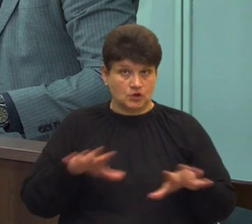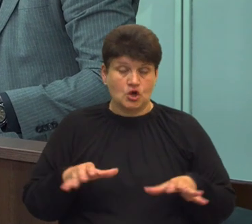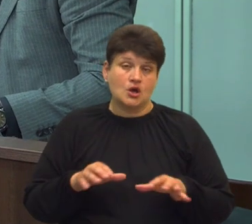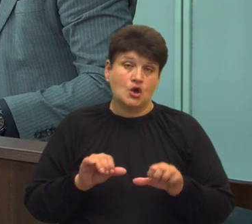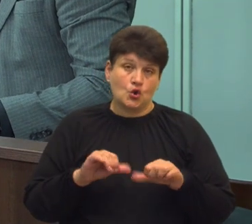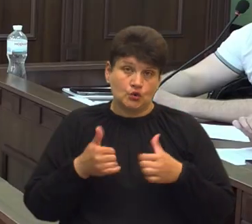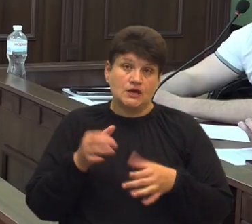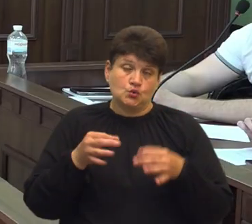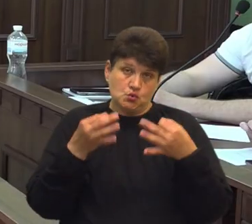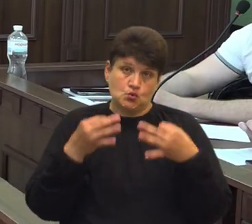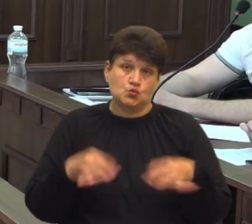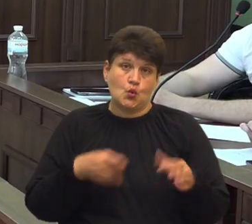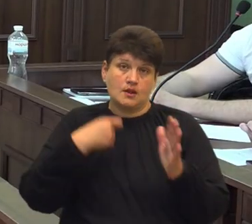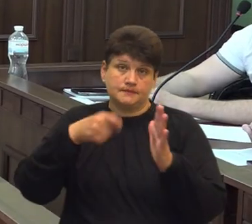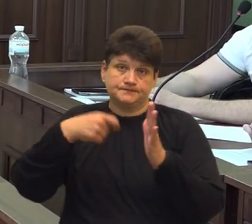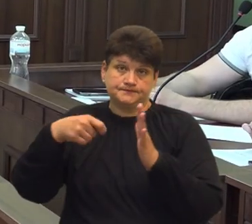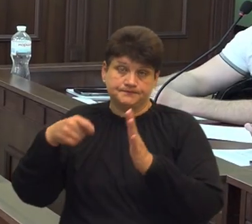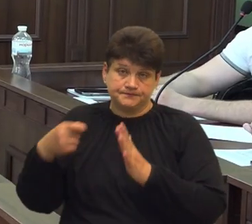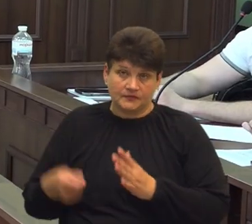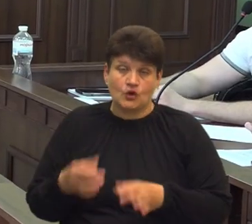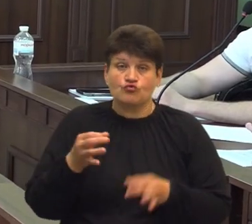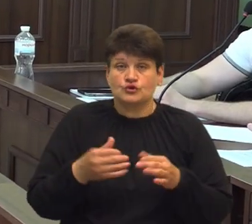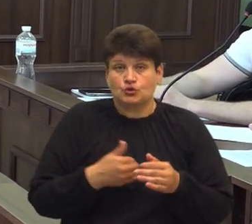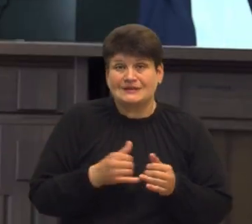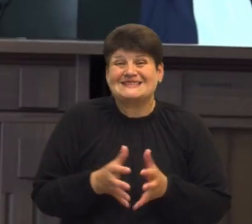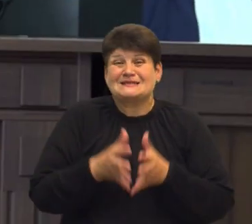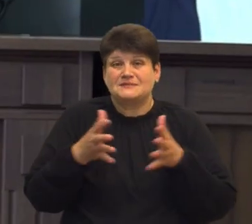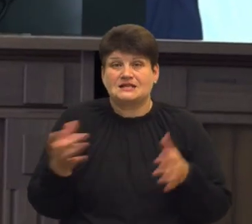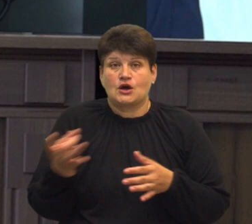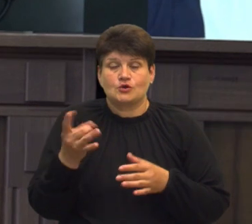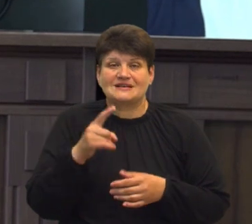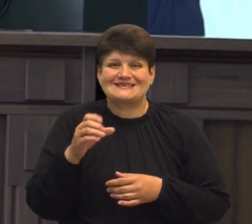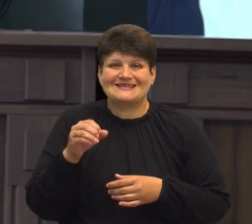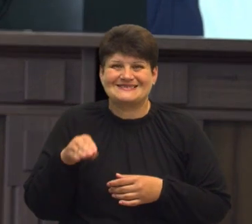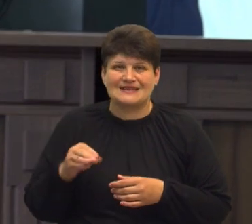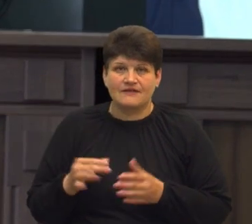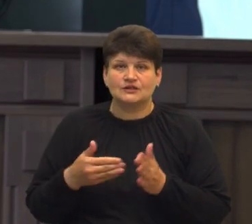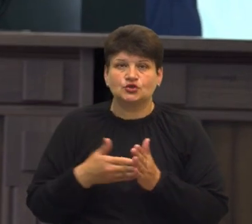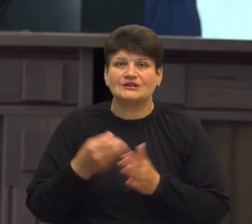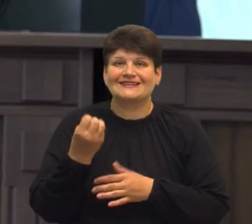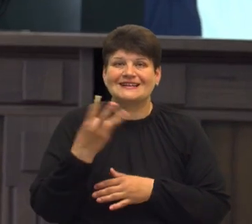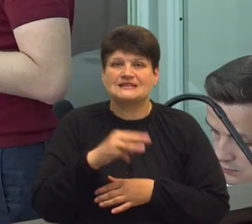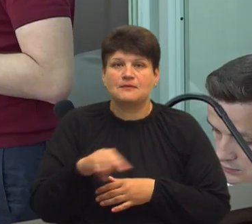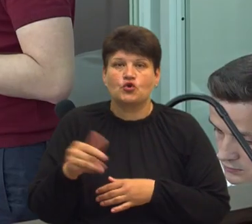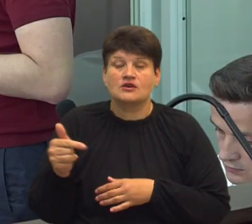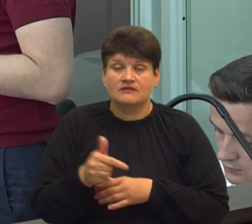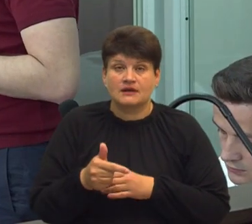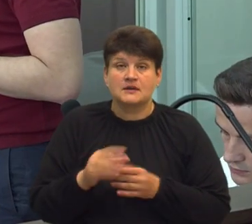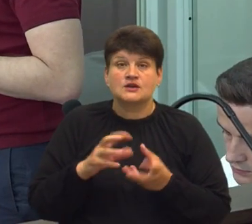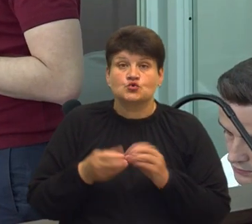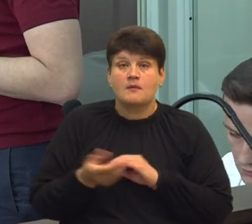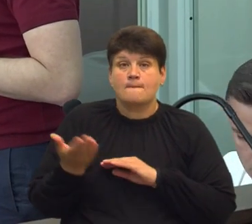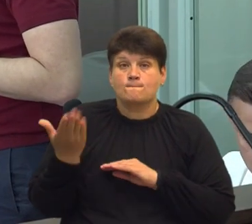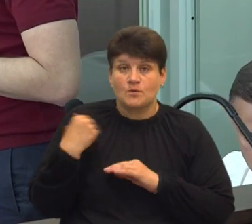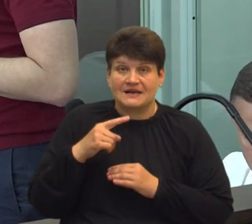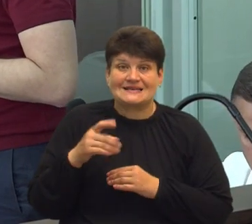знімати засідання. У суді Артем Стельмах хотів збільшити розмір застави до 13 мільйонів гривень. На його думку, сума попередньої застави замала.